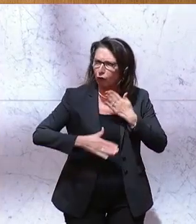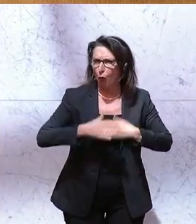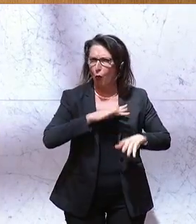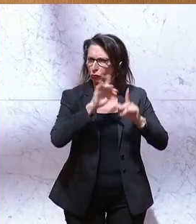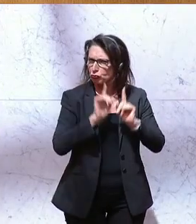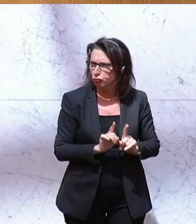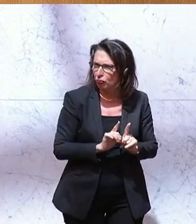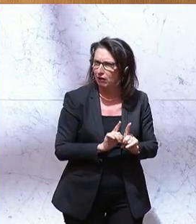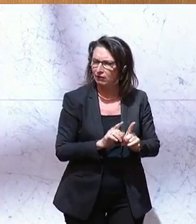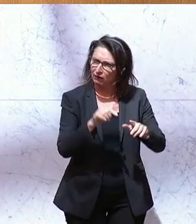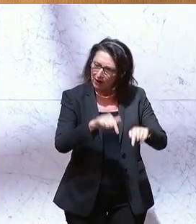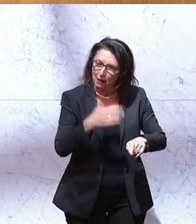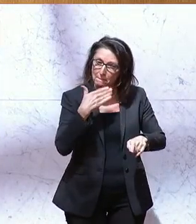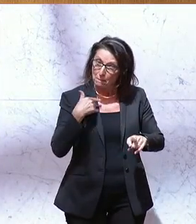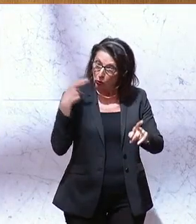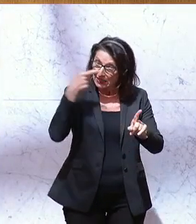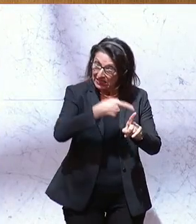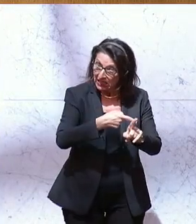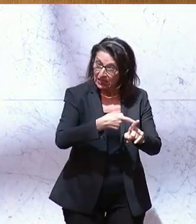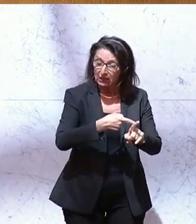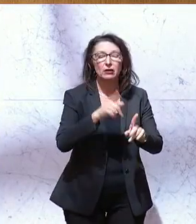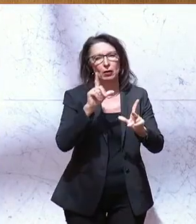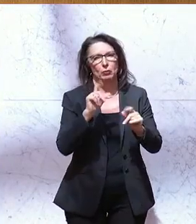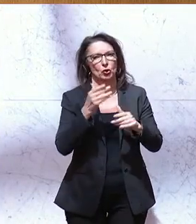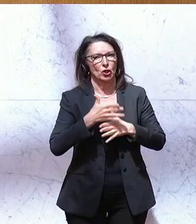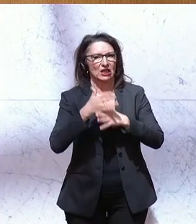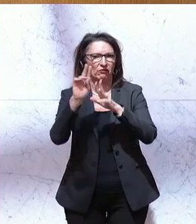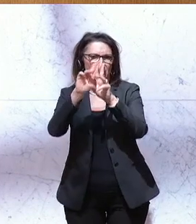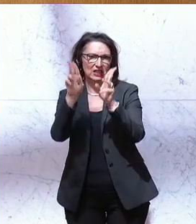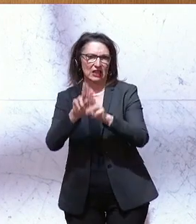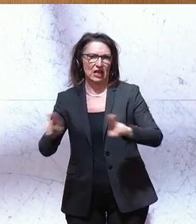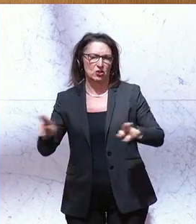verbindet uns und wirkt friedensstiftend international.